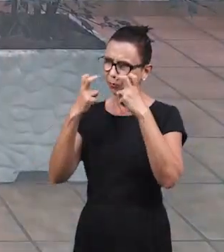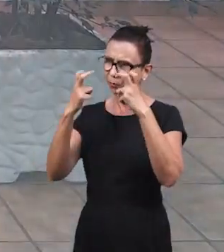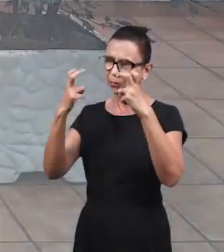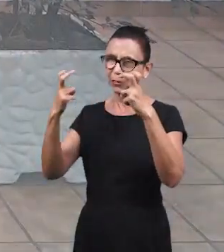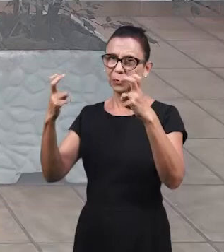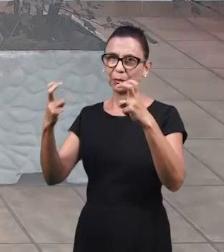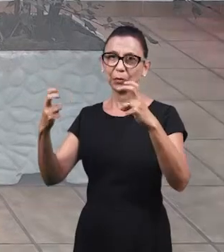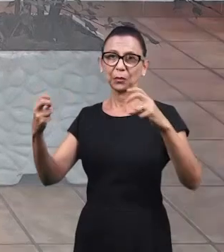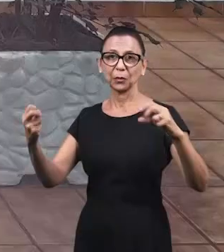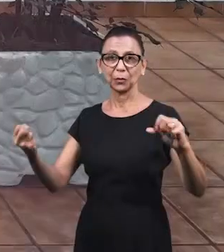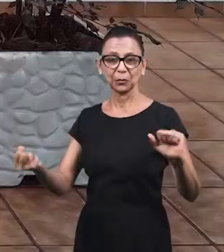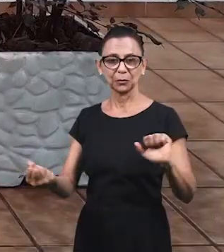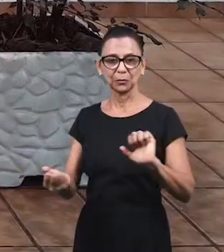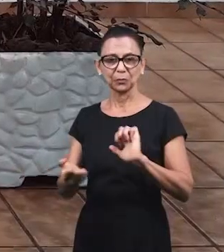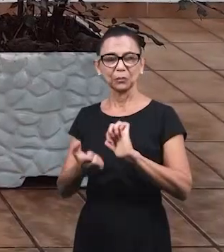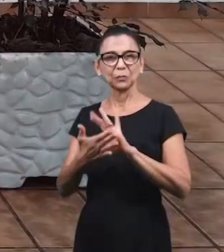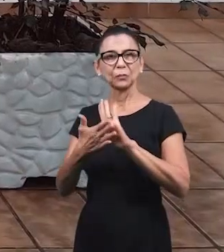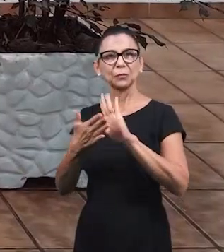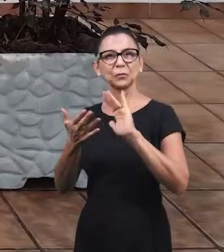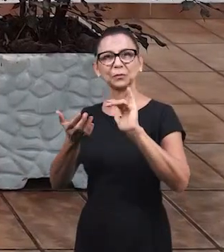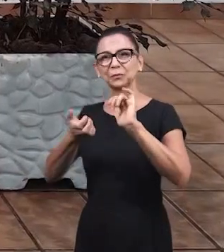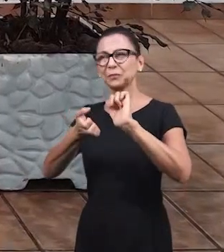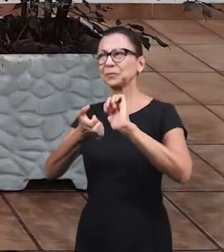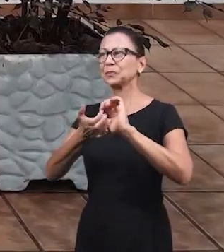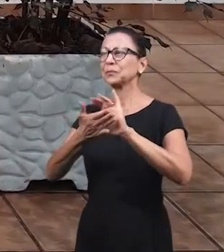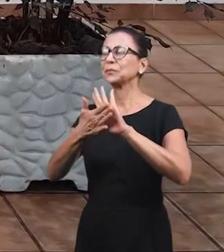В этот час хвалы